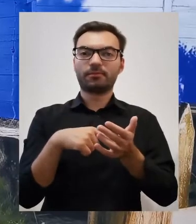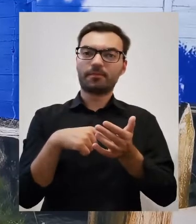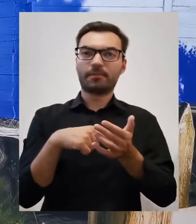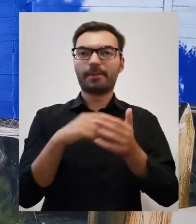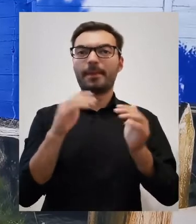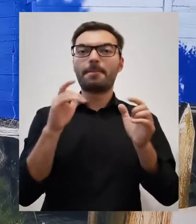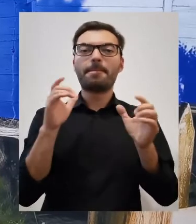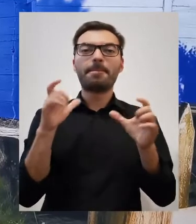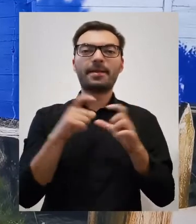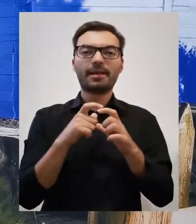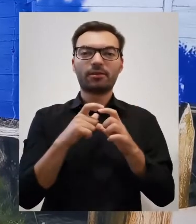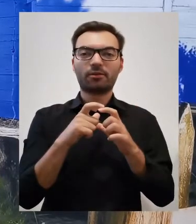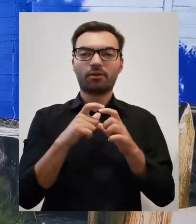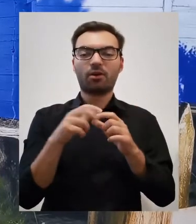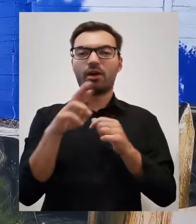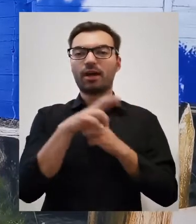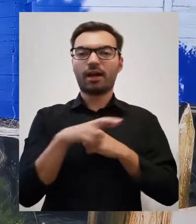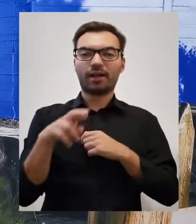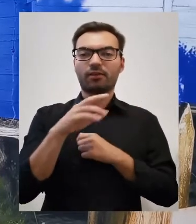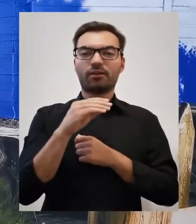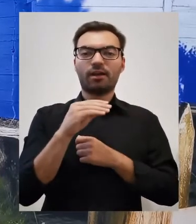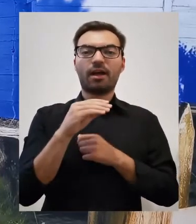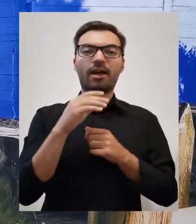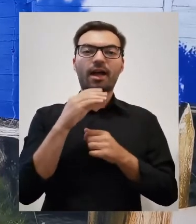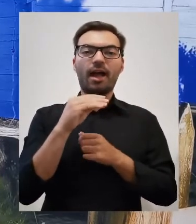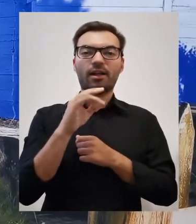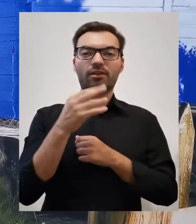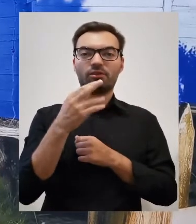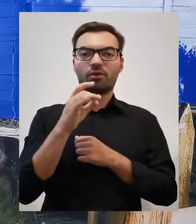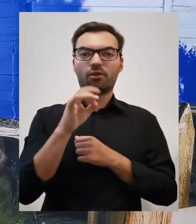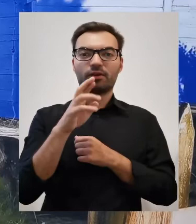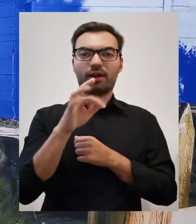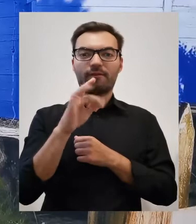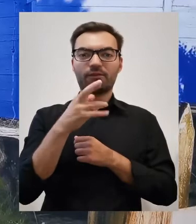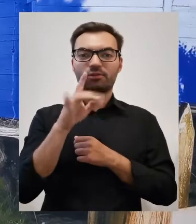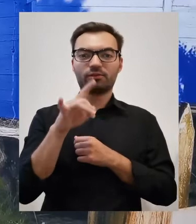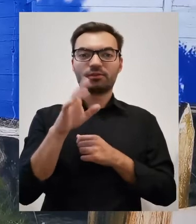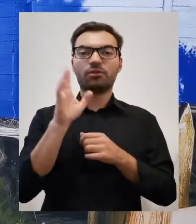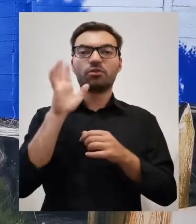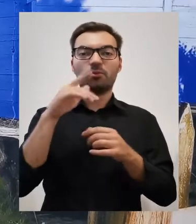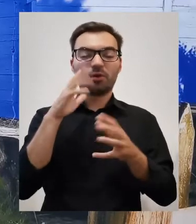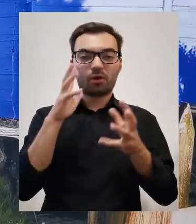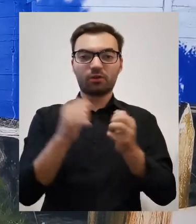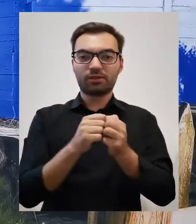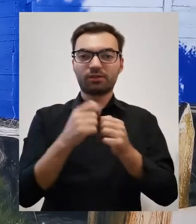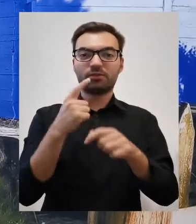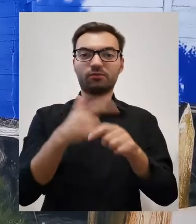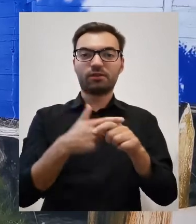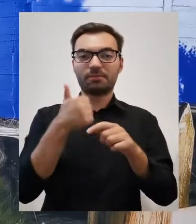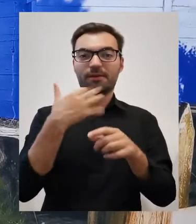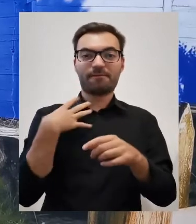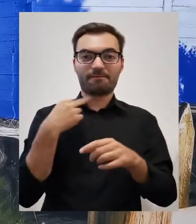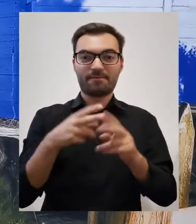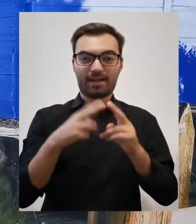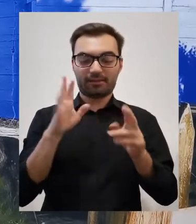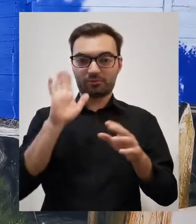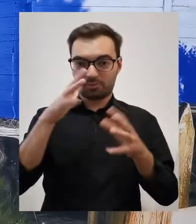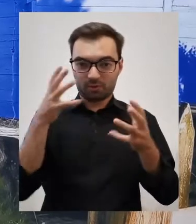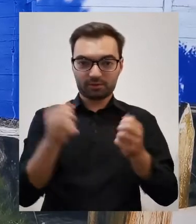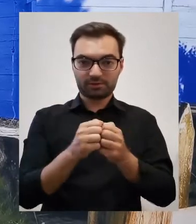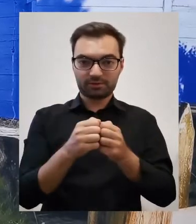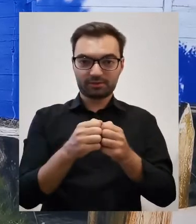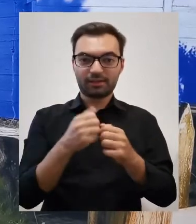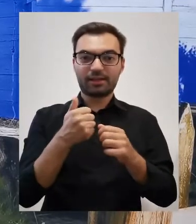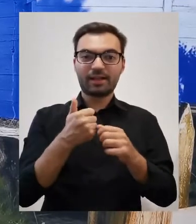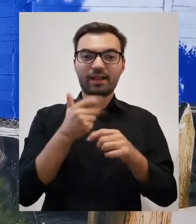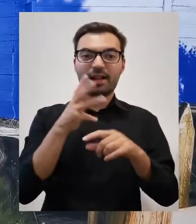pewien mikroregion etnograficzny, który został odkryty dopiero w XXI